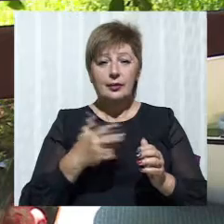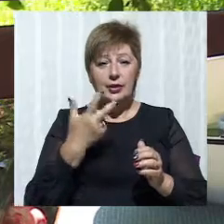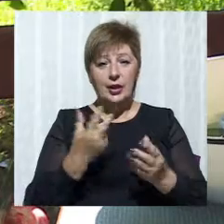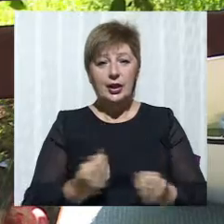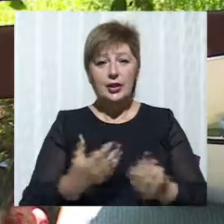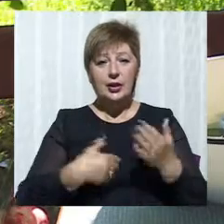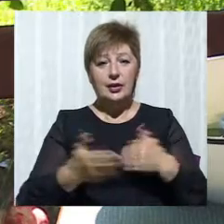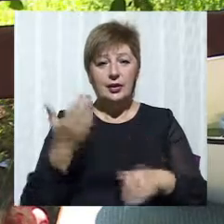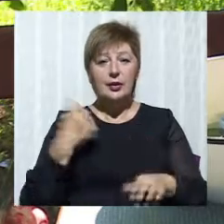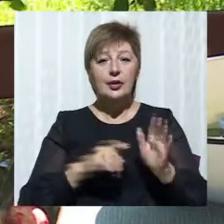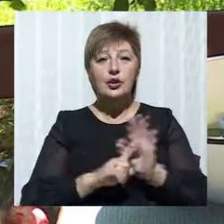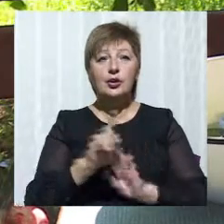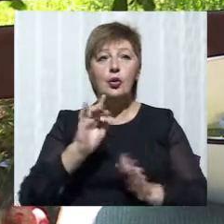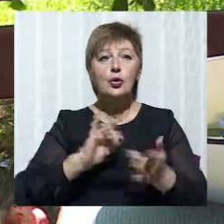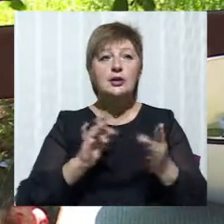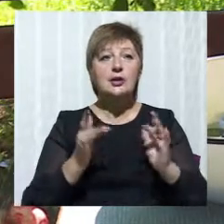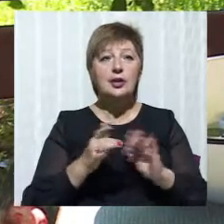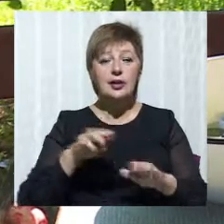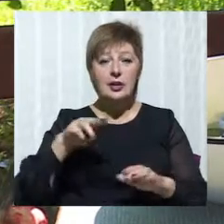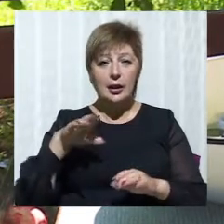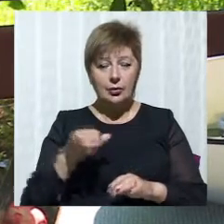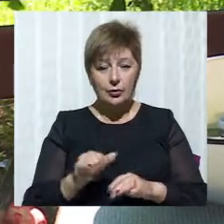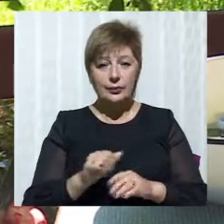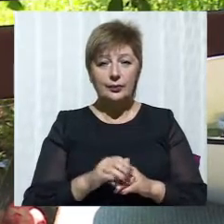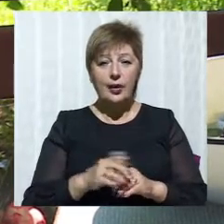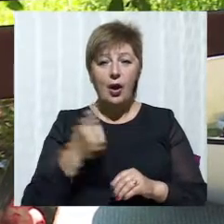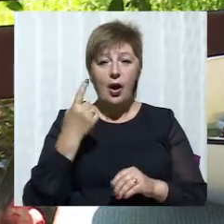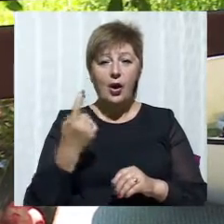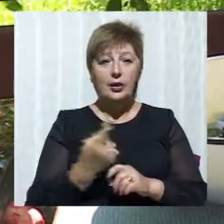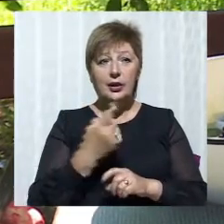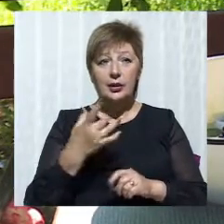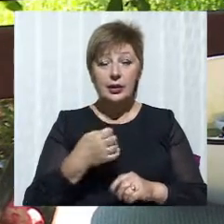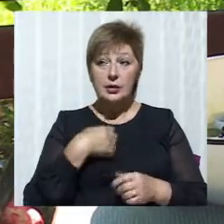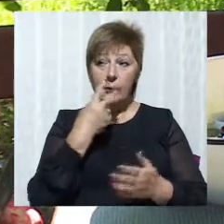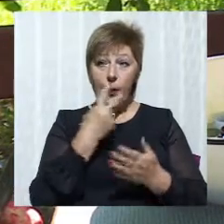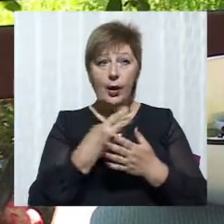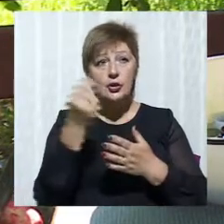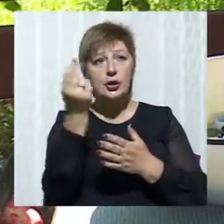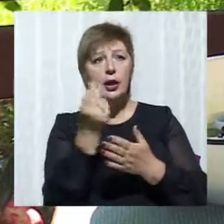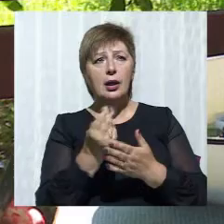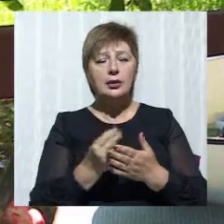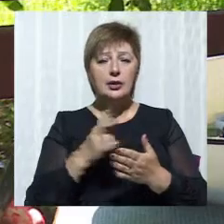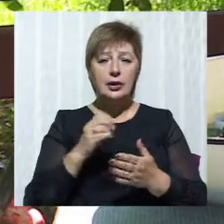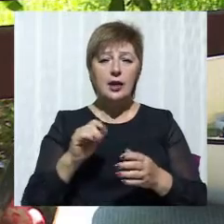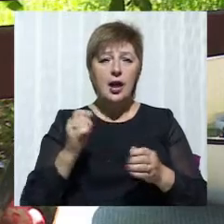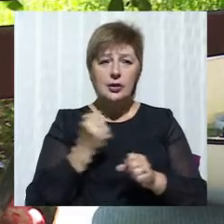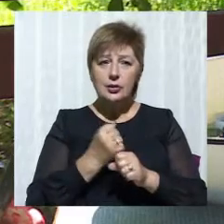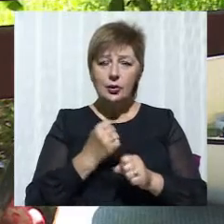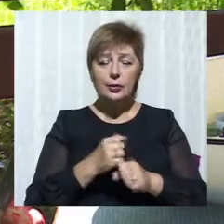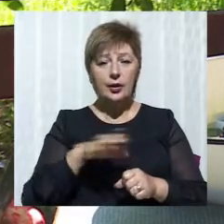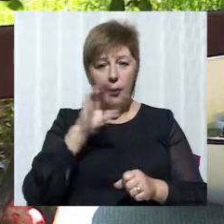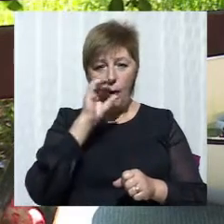Почалося все з інтернету. Почалося все з інтернету. Одного разу я побачила картини, створені болгарською дівчиною.